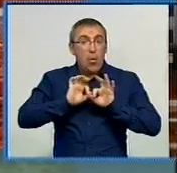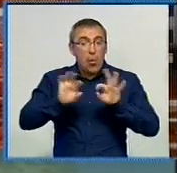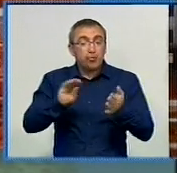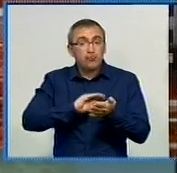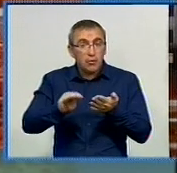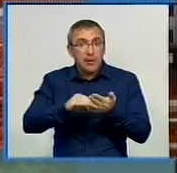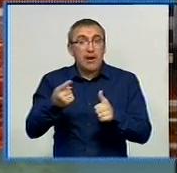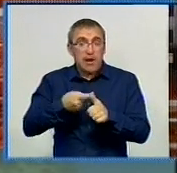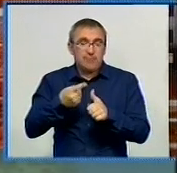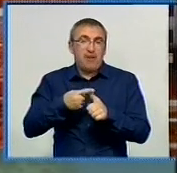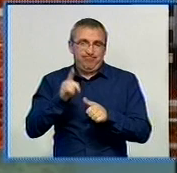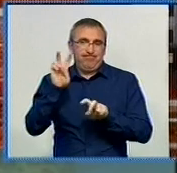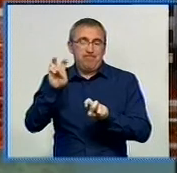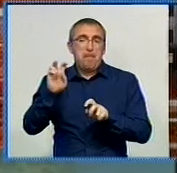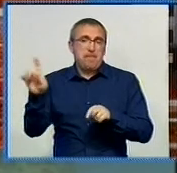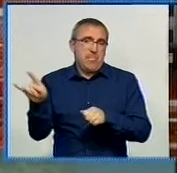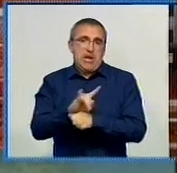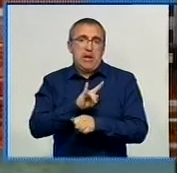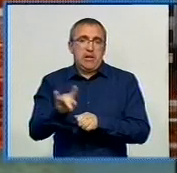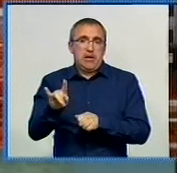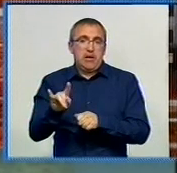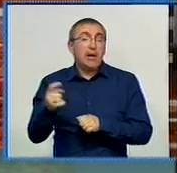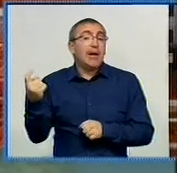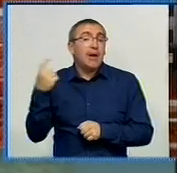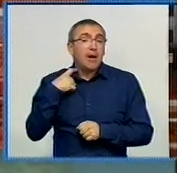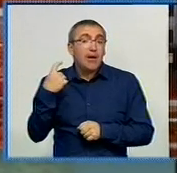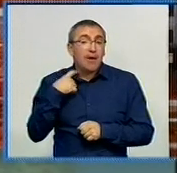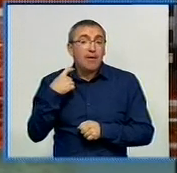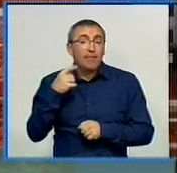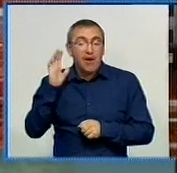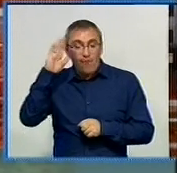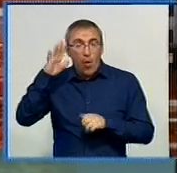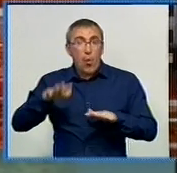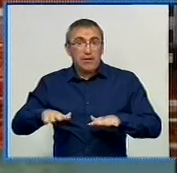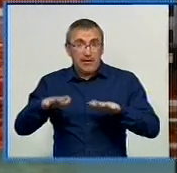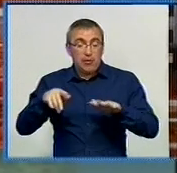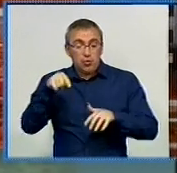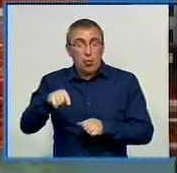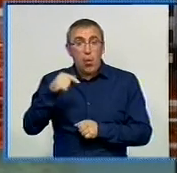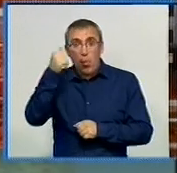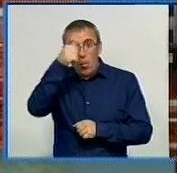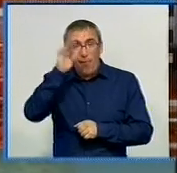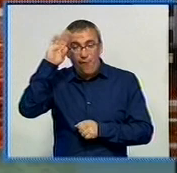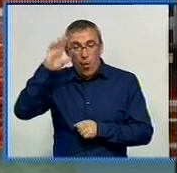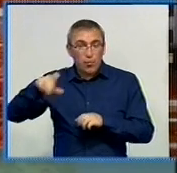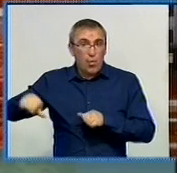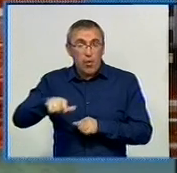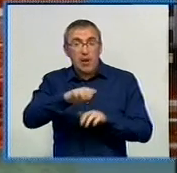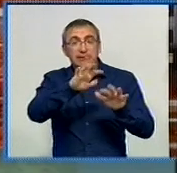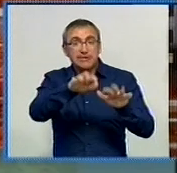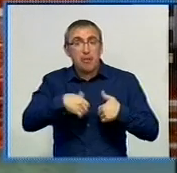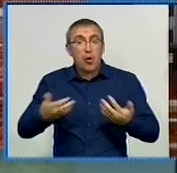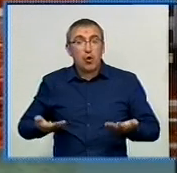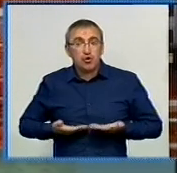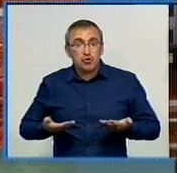і називають брехнею. Кіровоградці гинуть на воді. Спочатку цього року водойми області забрали життя